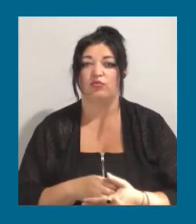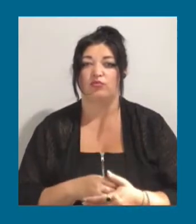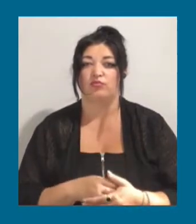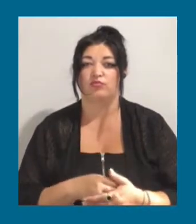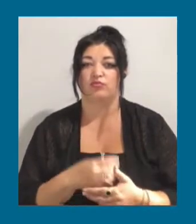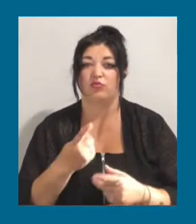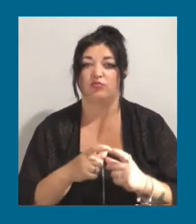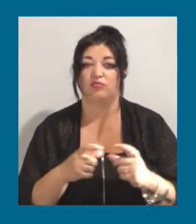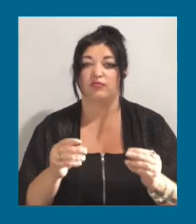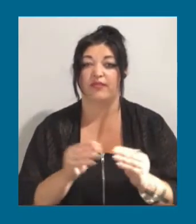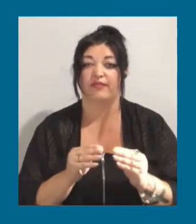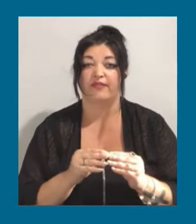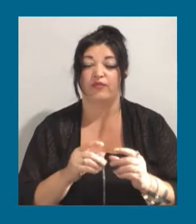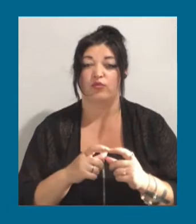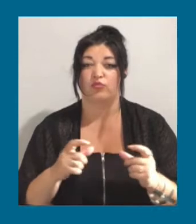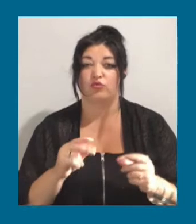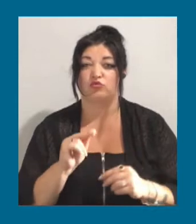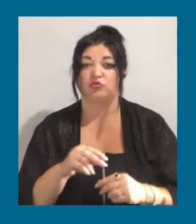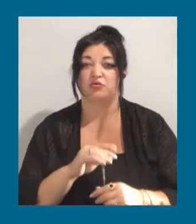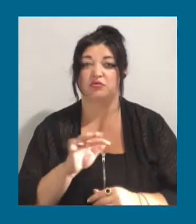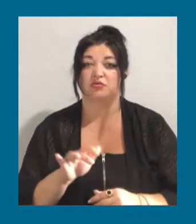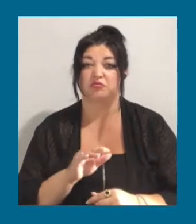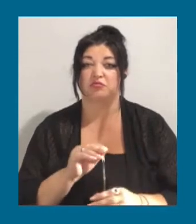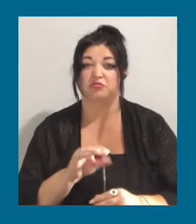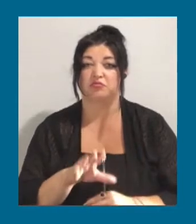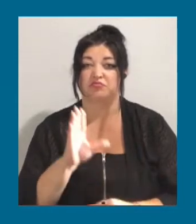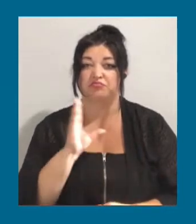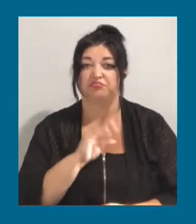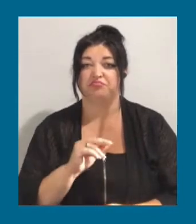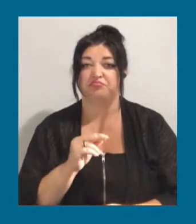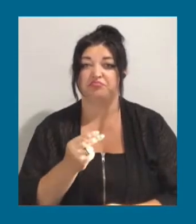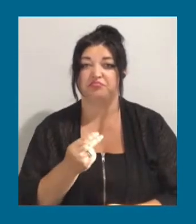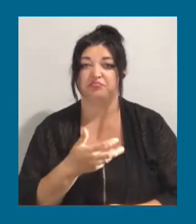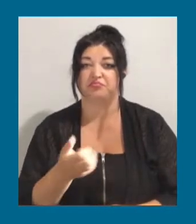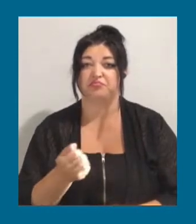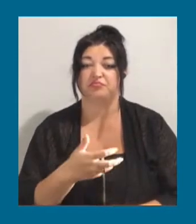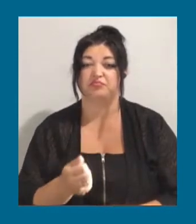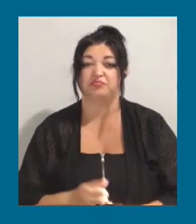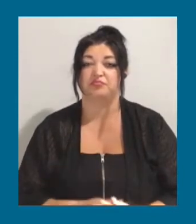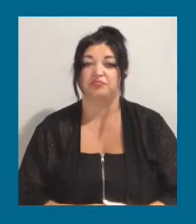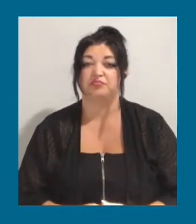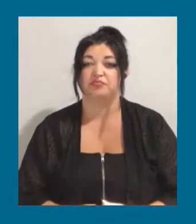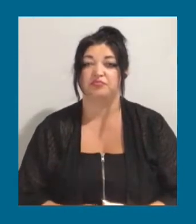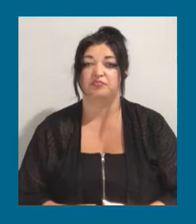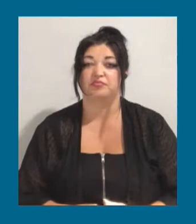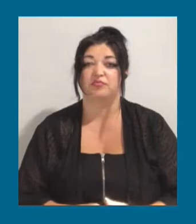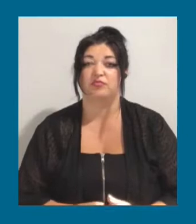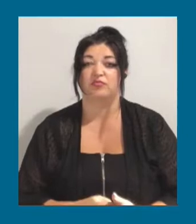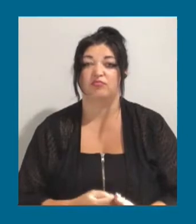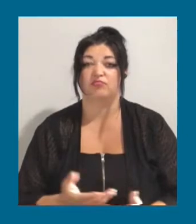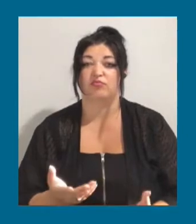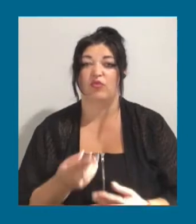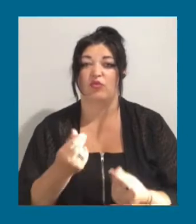наднеросовав через термінал онлайн платежів, поповнював свій мобільний рахунок. Отримані кошти молодик